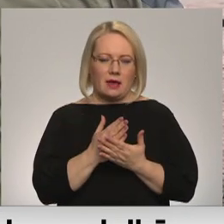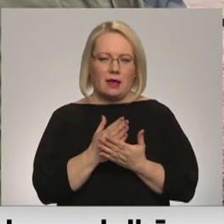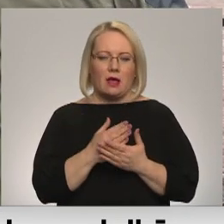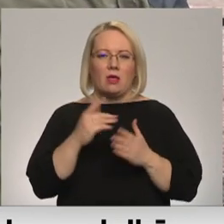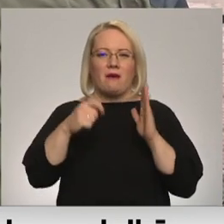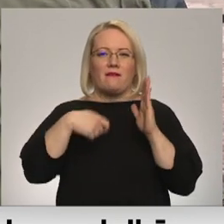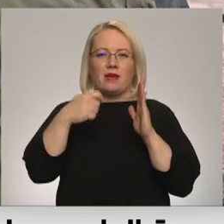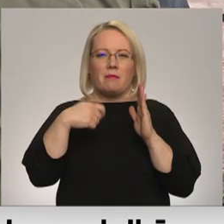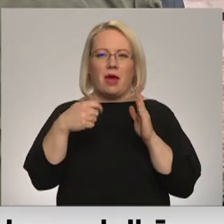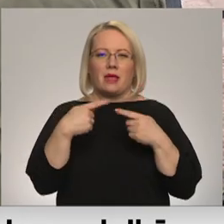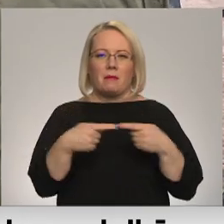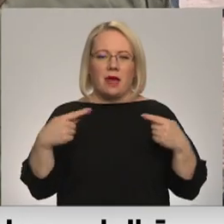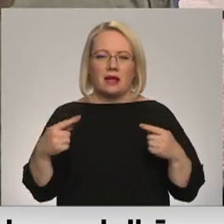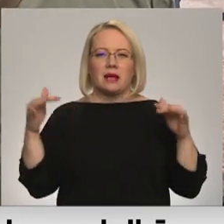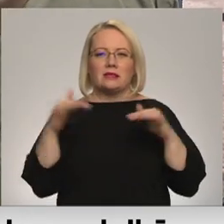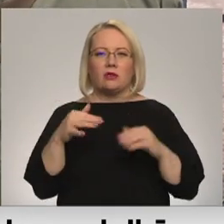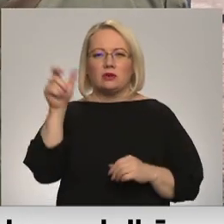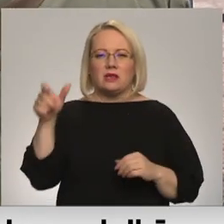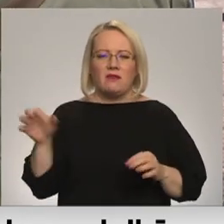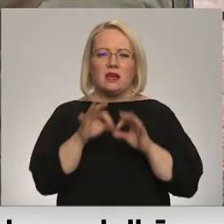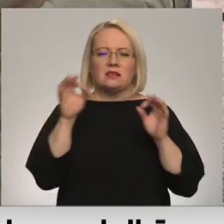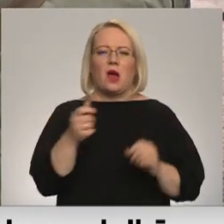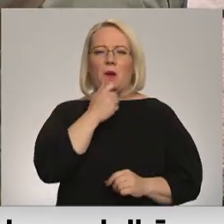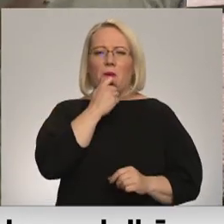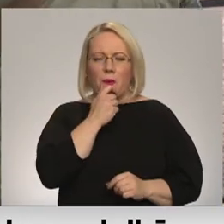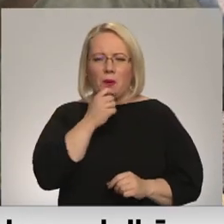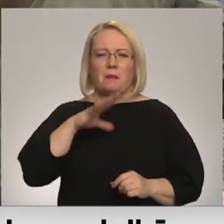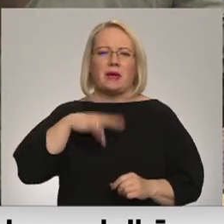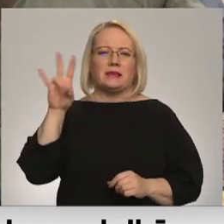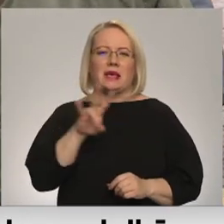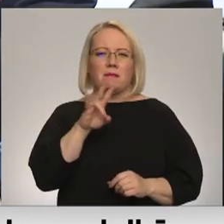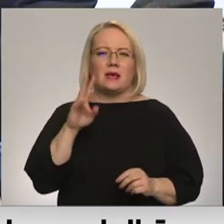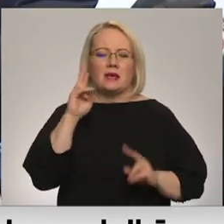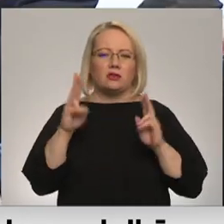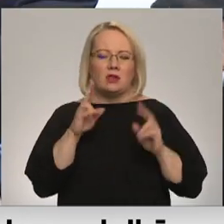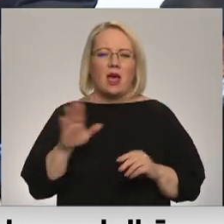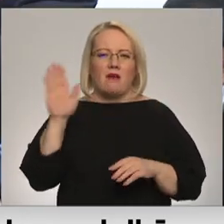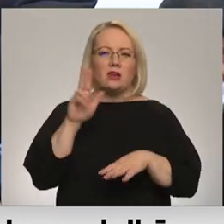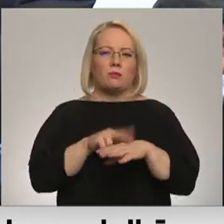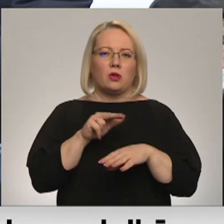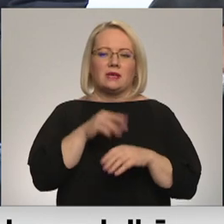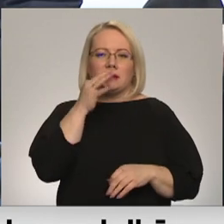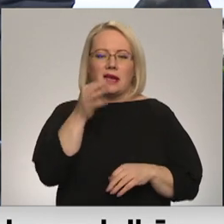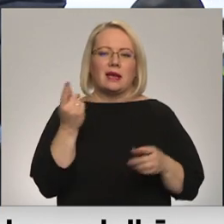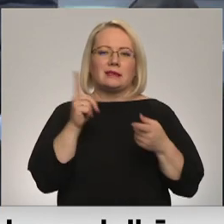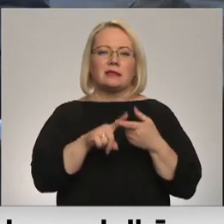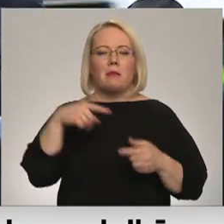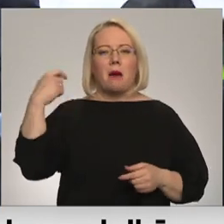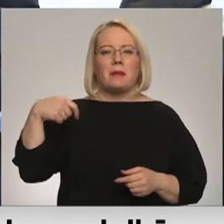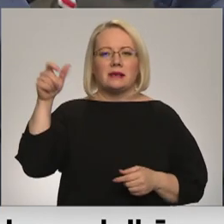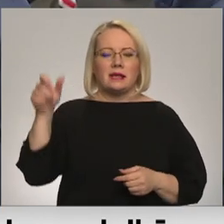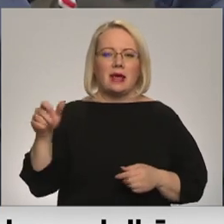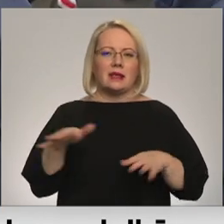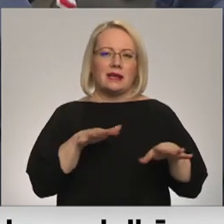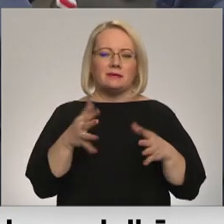safilmētie materiāli sanākušie cilvēki sākuši svilps pēc hīmenas atskaņošanas. Valsts policija norāda, ka saistībā ar prezidenta rīcību ir